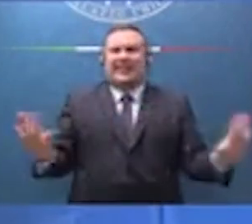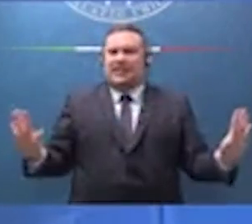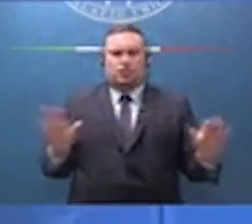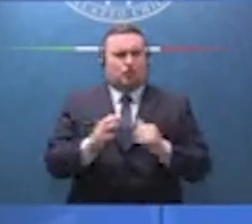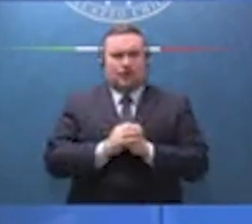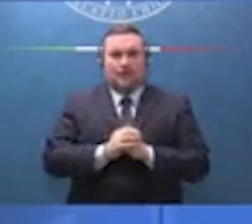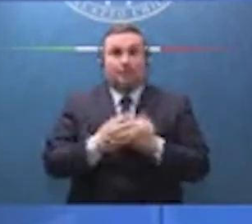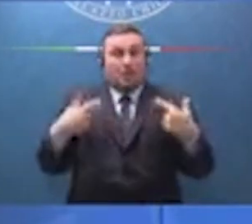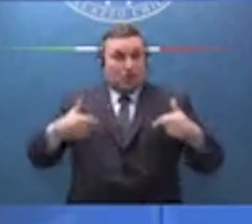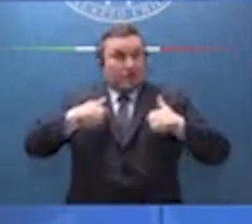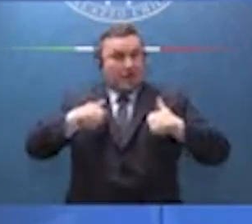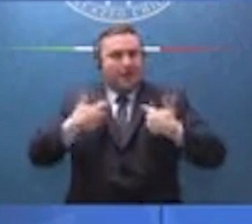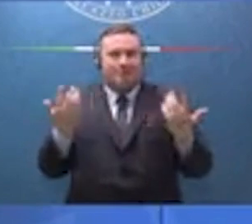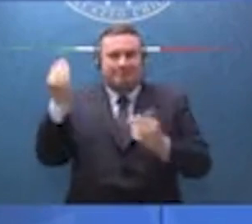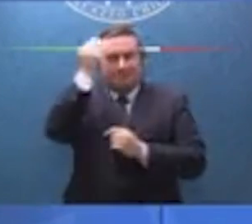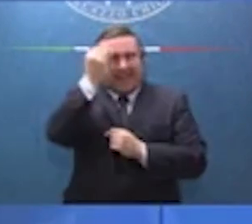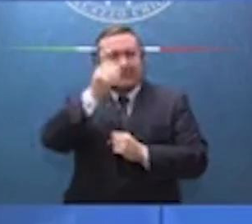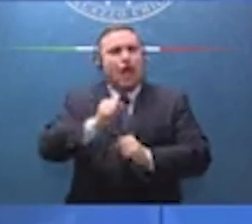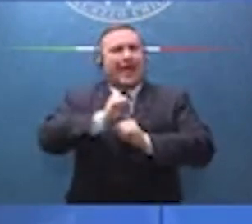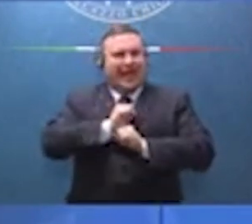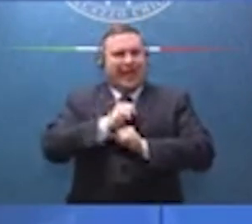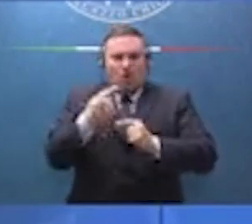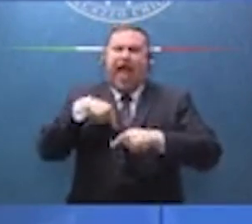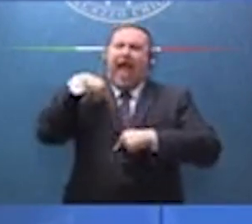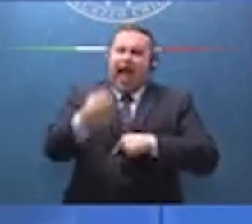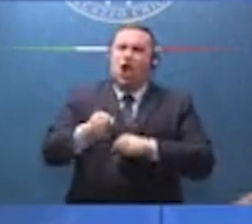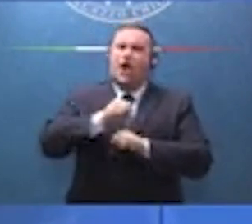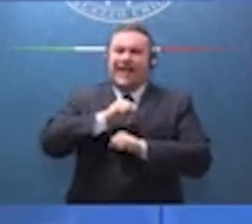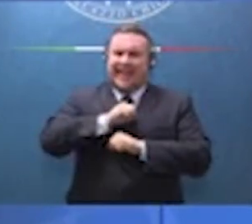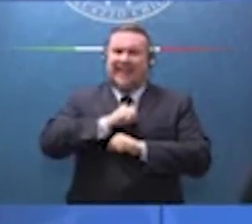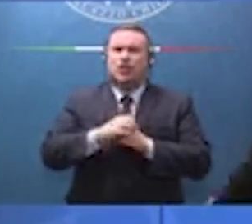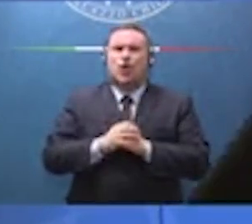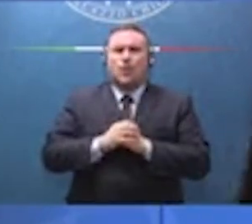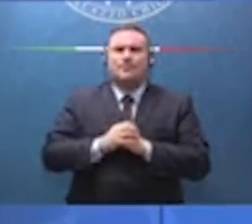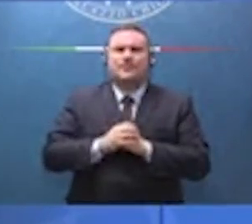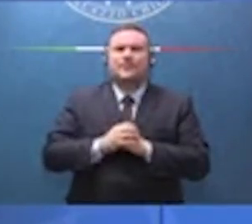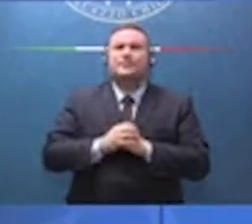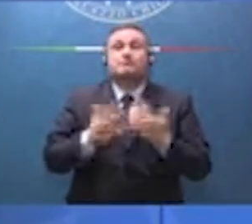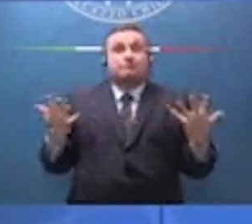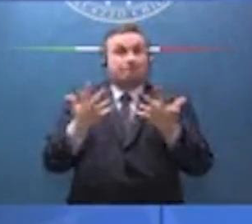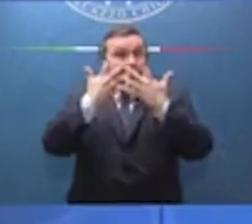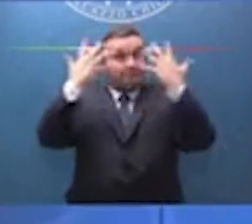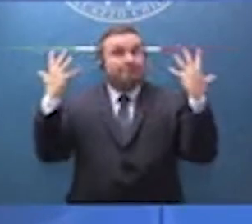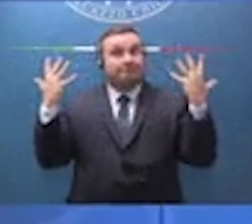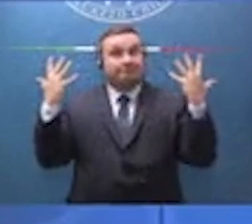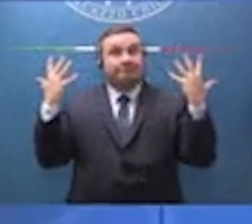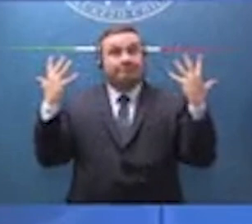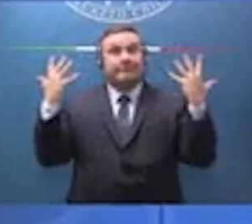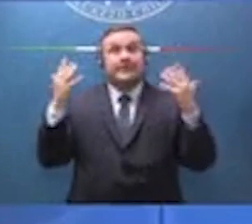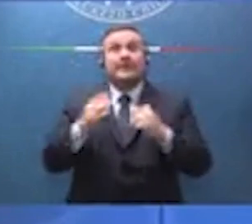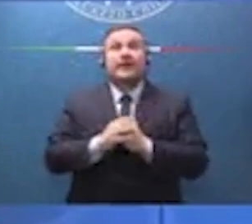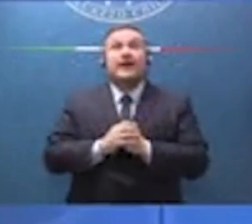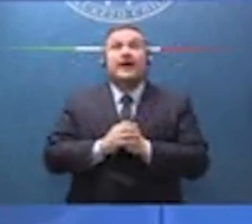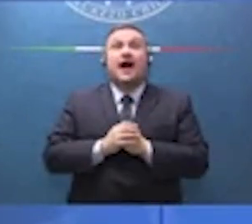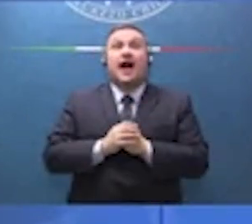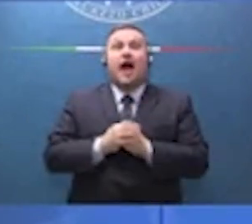io credo e continuo a credere e nessuno mi toglie dalla testa questo obiettivo